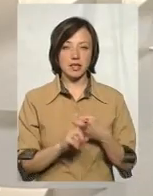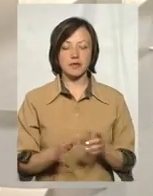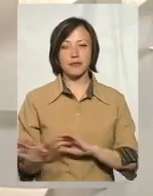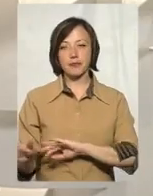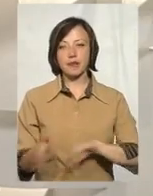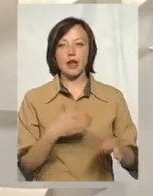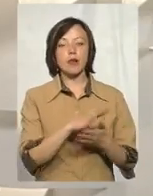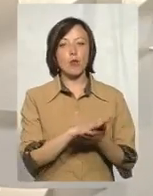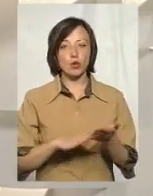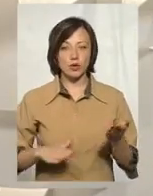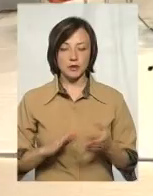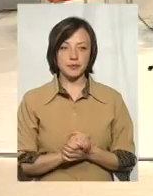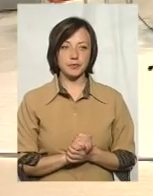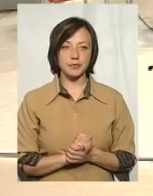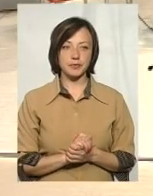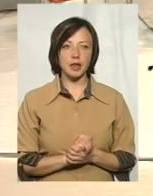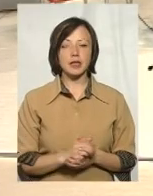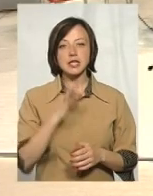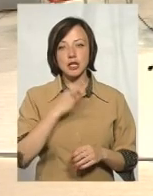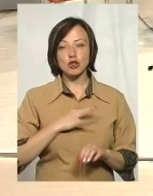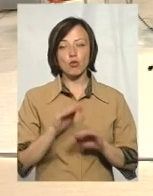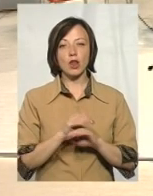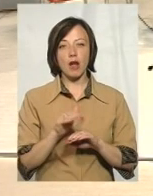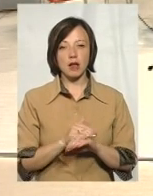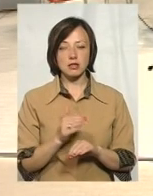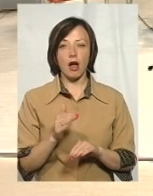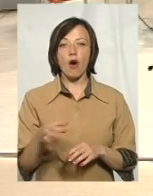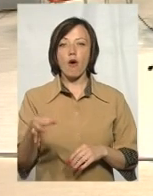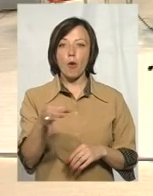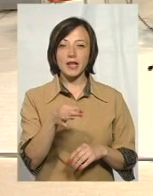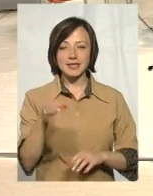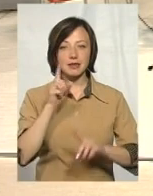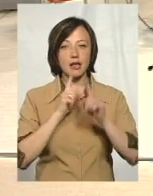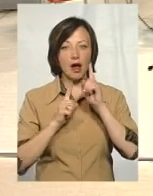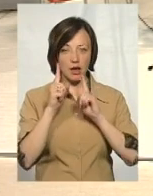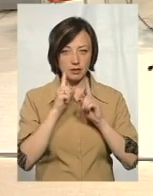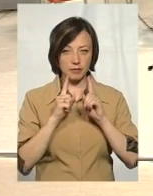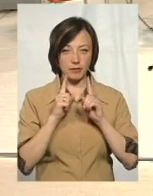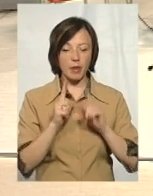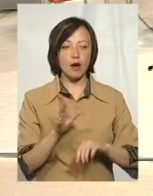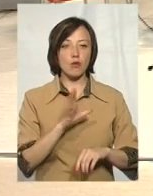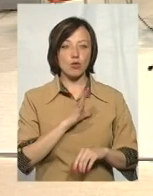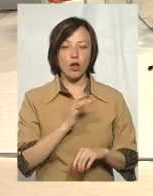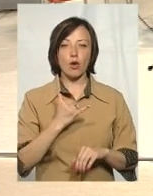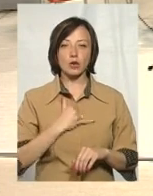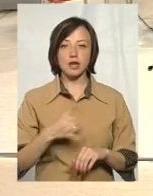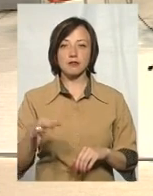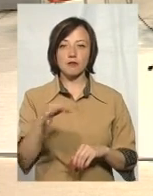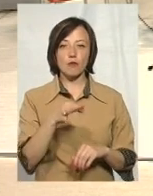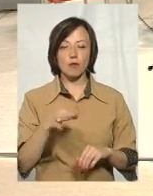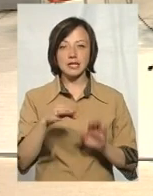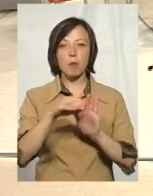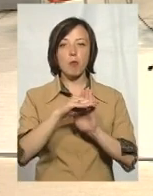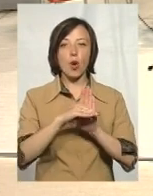Впродовження, В'ячеславе, скажіть, будь ласка, в обласній раді була в нас в області обласна